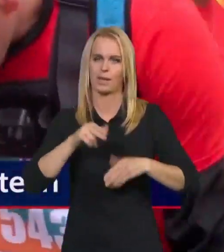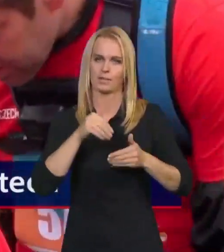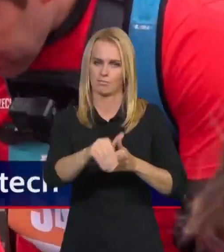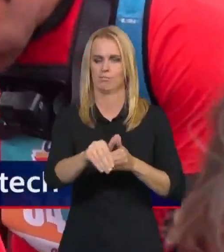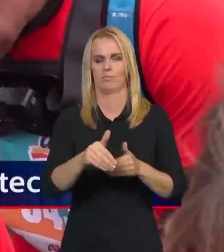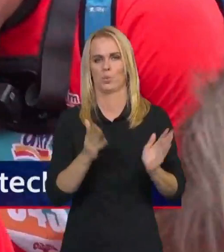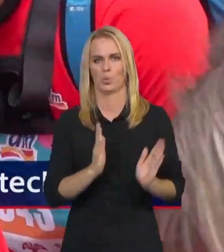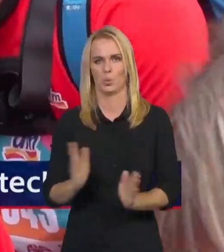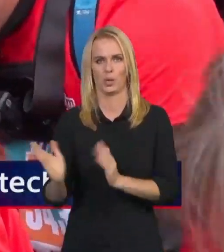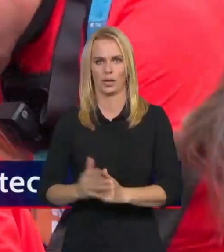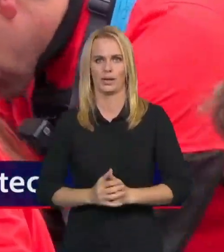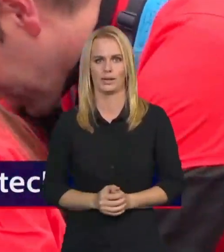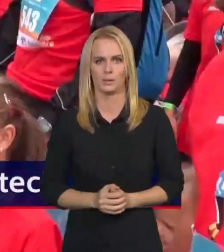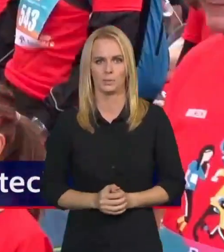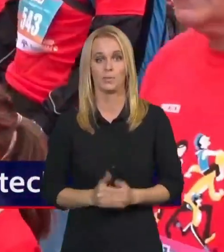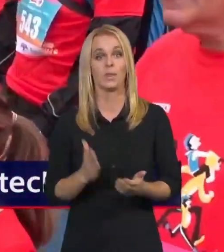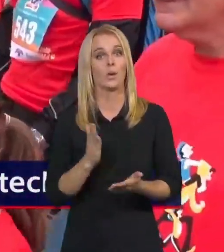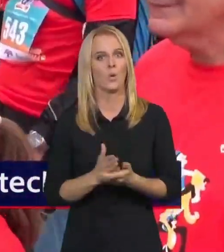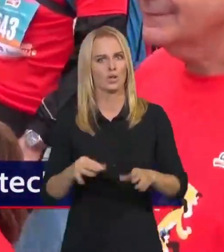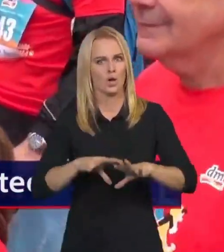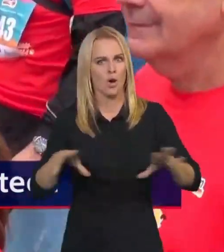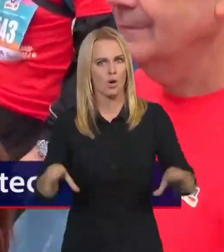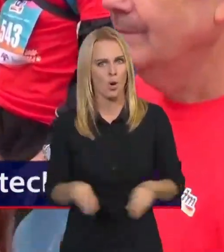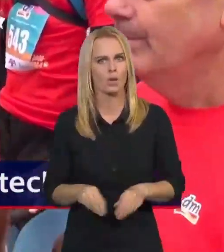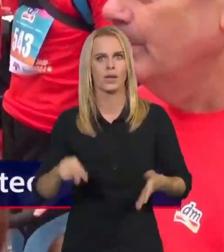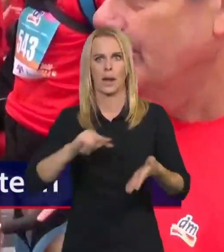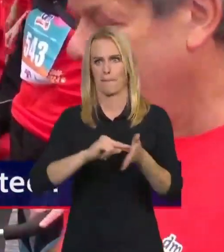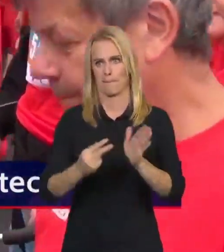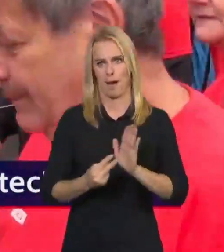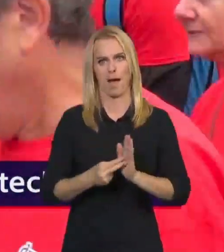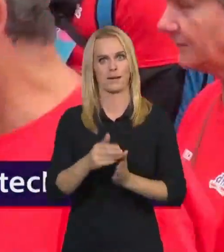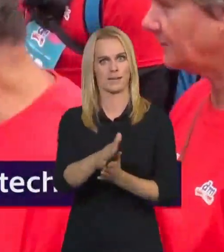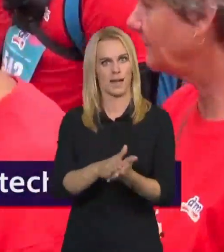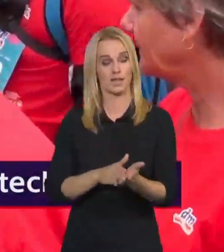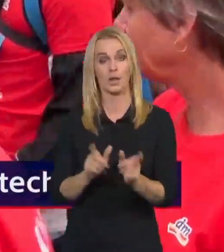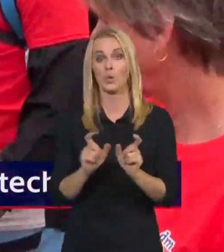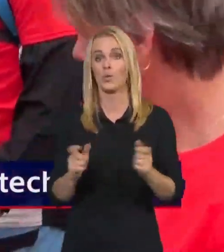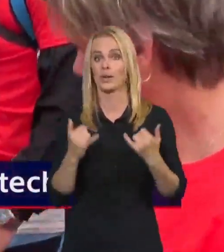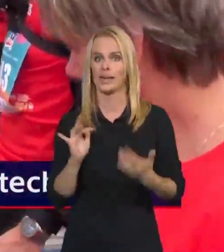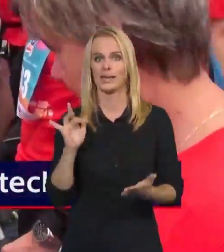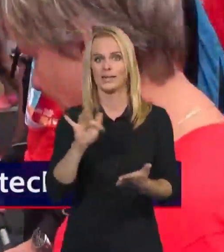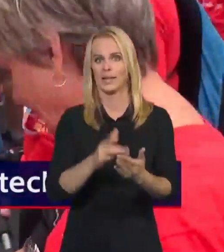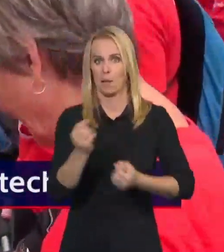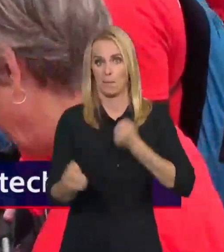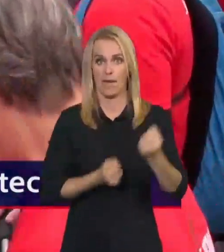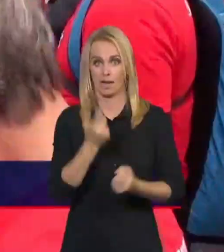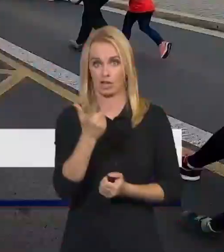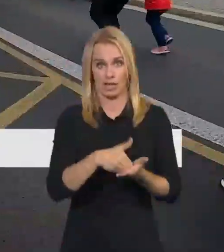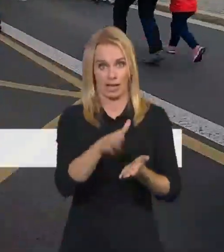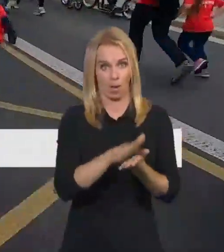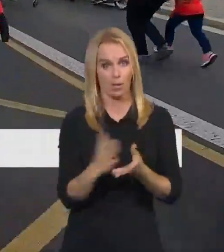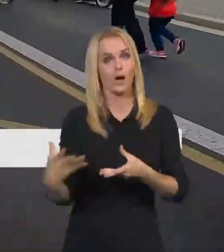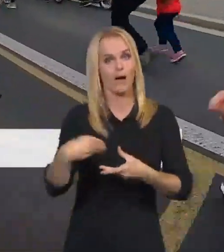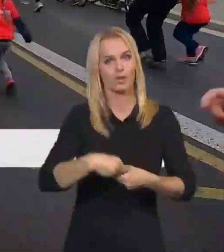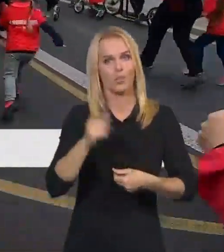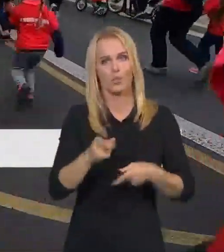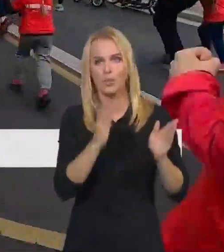postavil s celou rodinou. Jejich plán byl jasný – zvládnout třikilometrový běh a přitom sbírat odpadky.